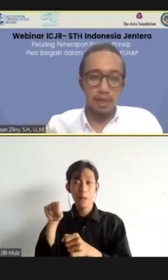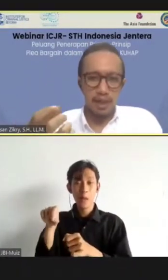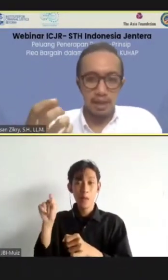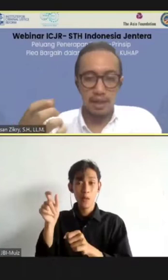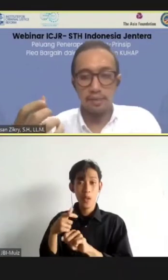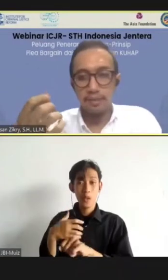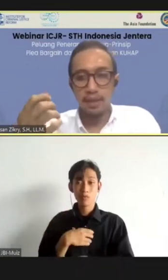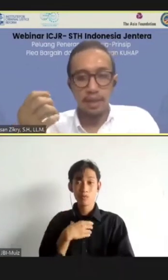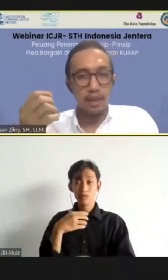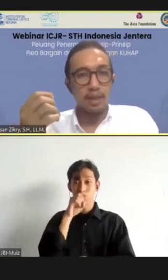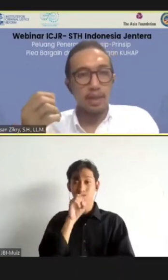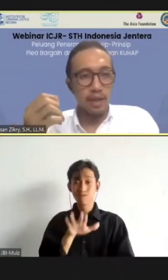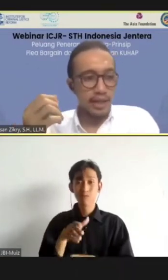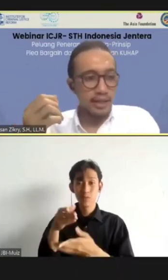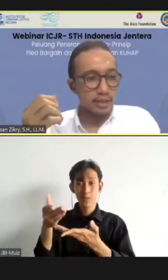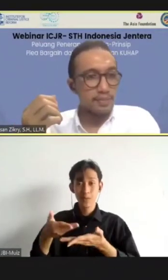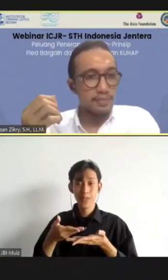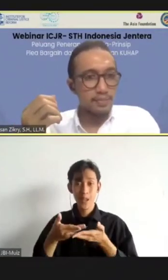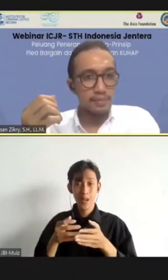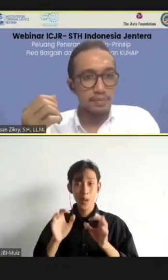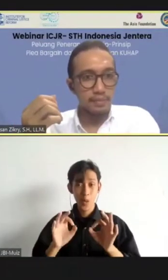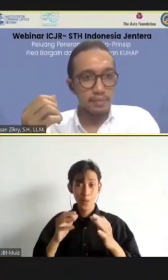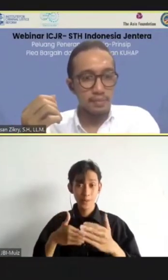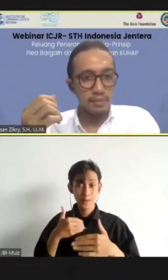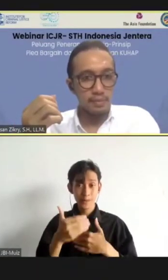dari pengakuan yang diberikan. Oke, next.